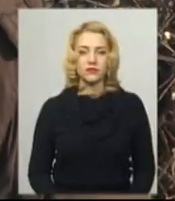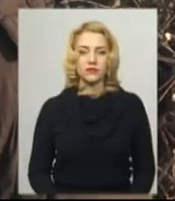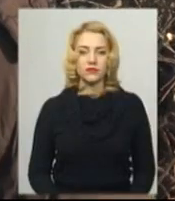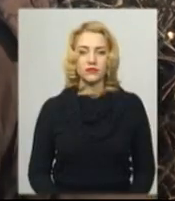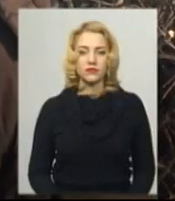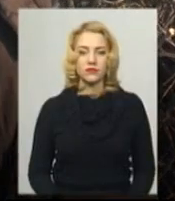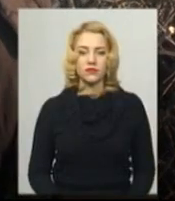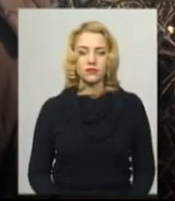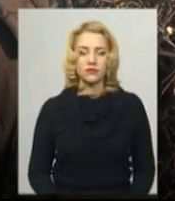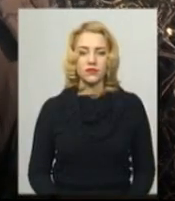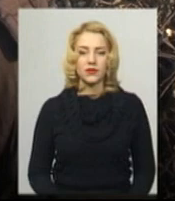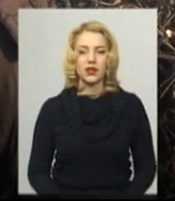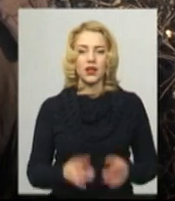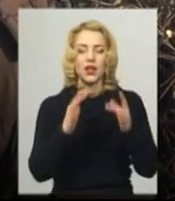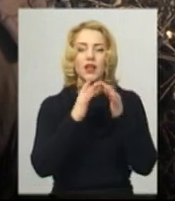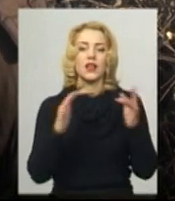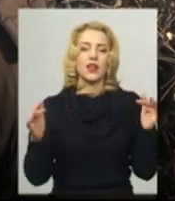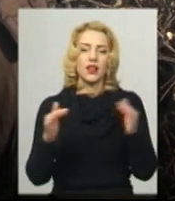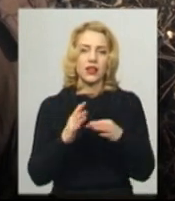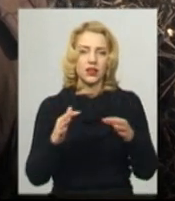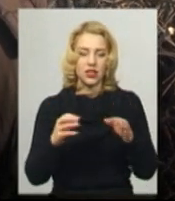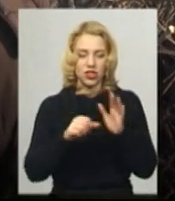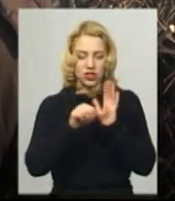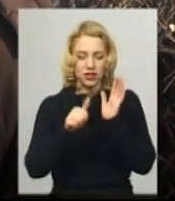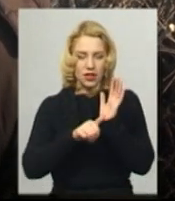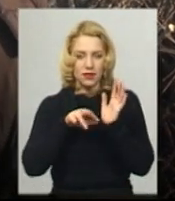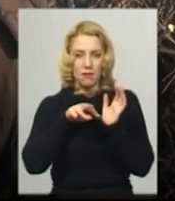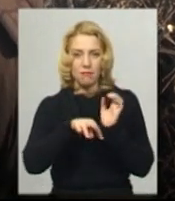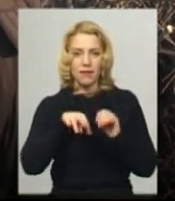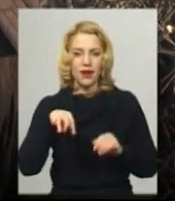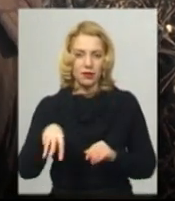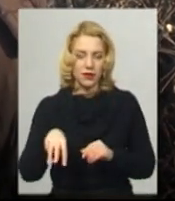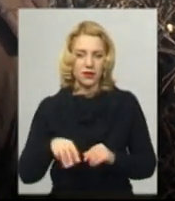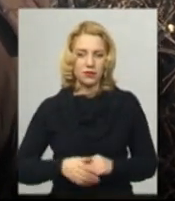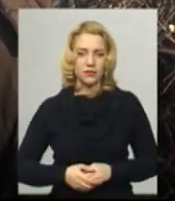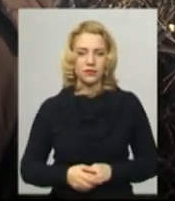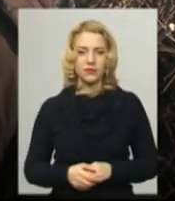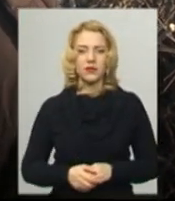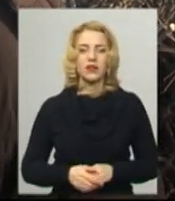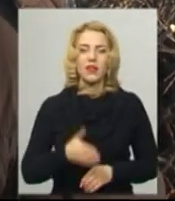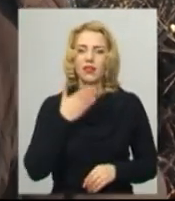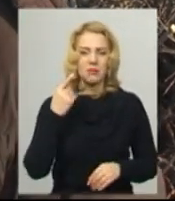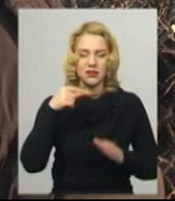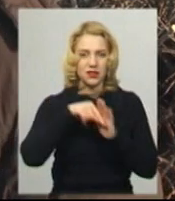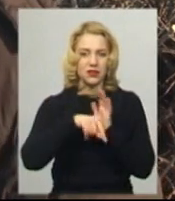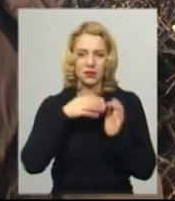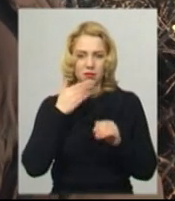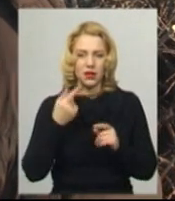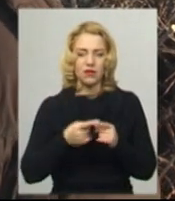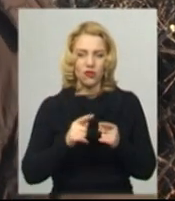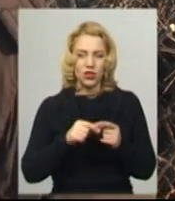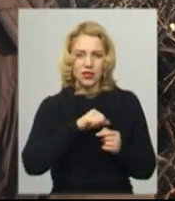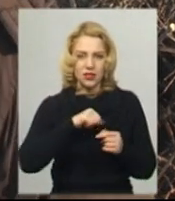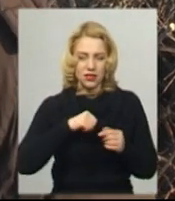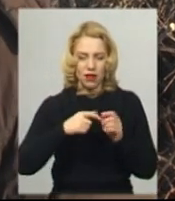Гробина ялинки до 16 міліметрів, длини, воно тут ролі не грає, воно затягує